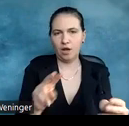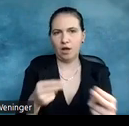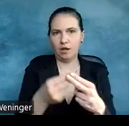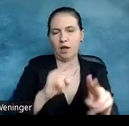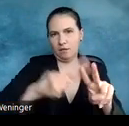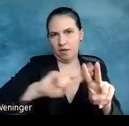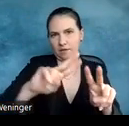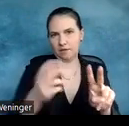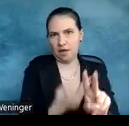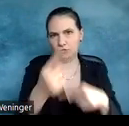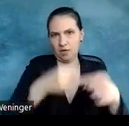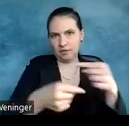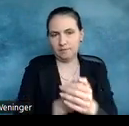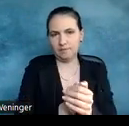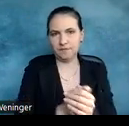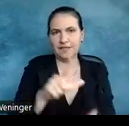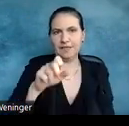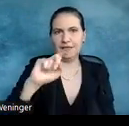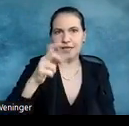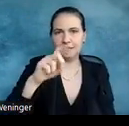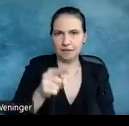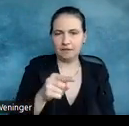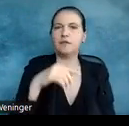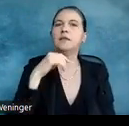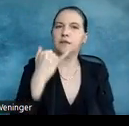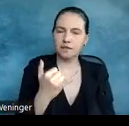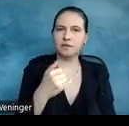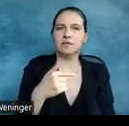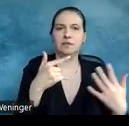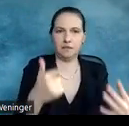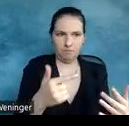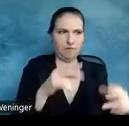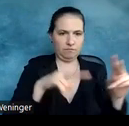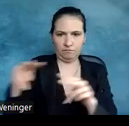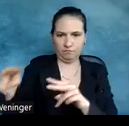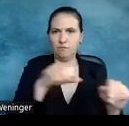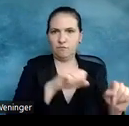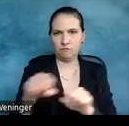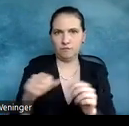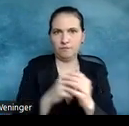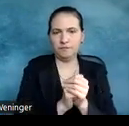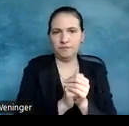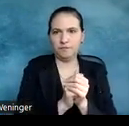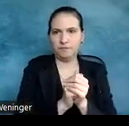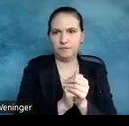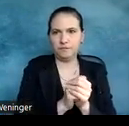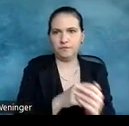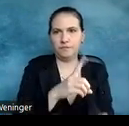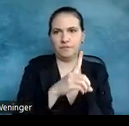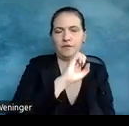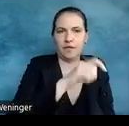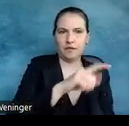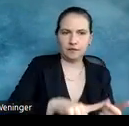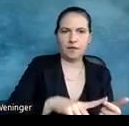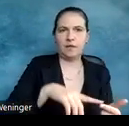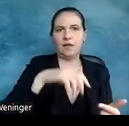aktualisieren. Lexand ist jetzt in sieben Familien erhältlich. Und zwar in den Familien DEXA, EXA,